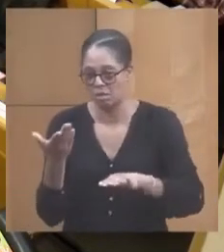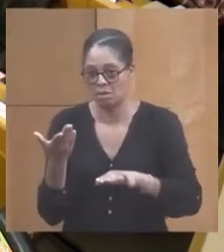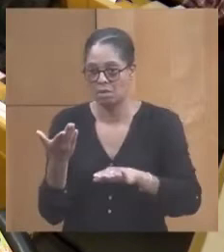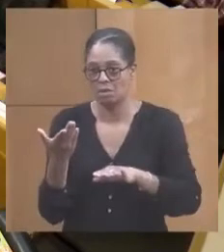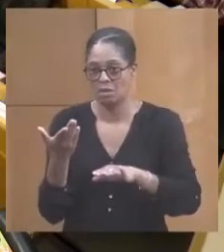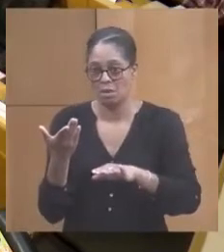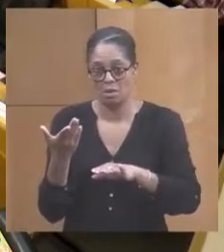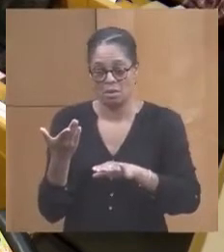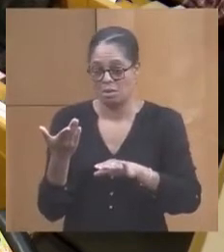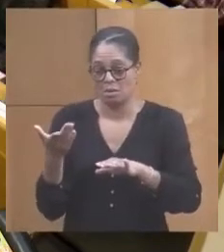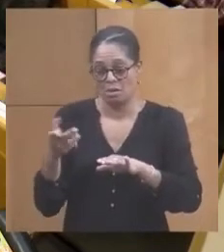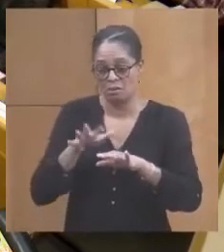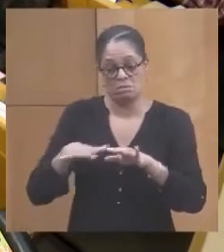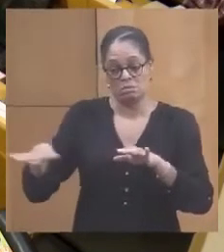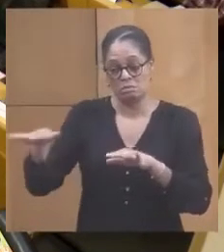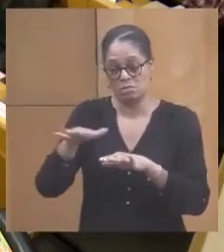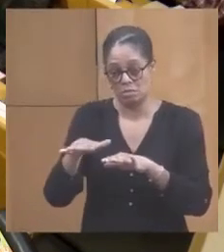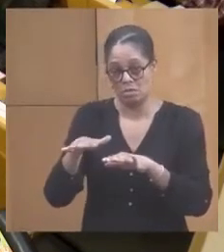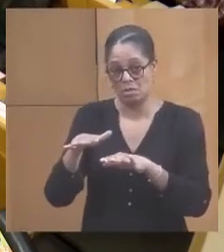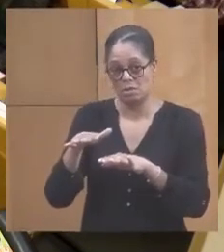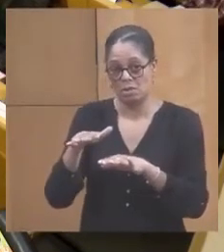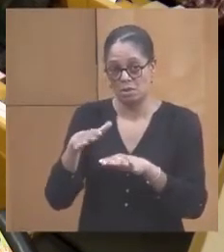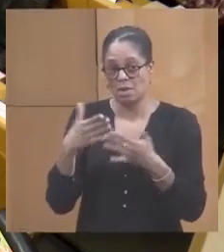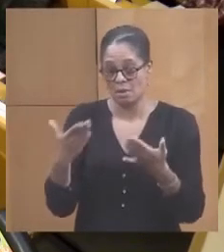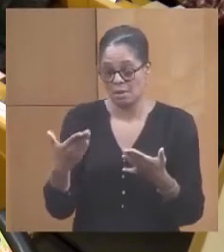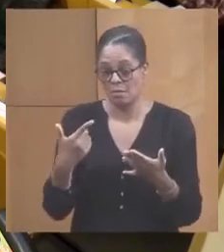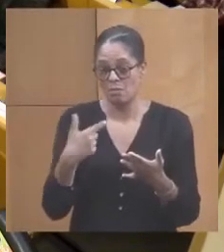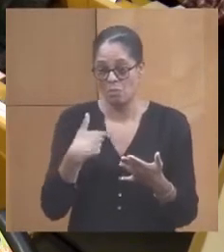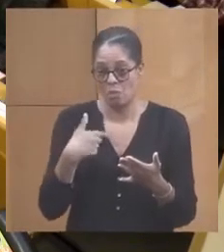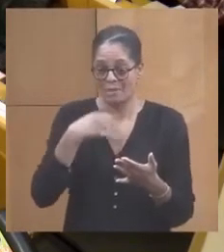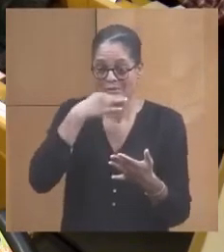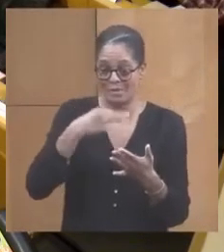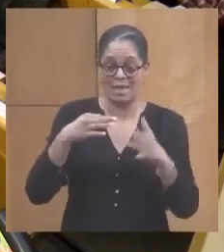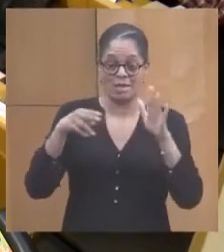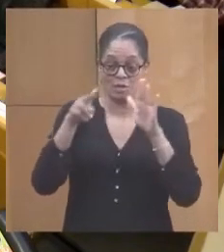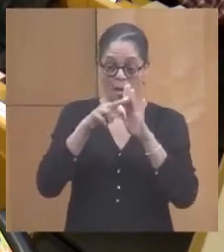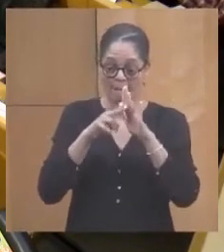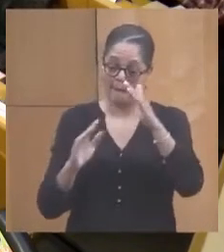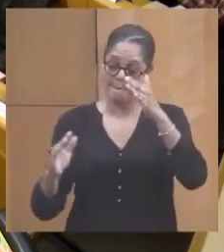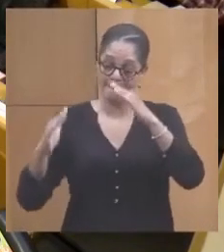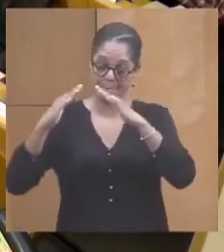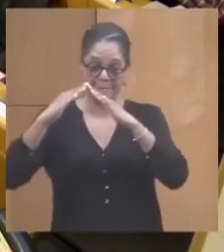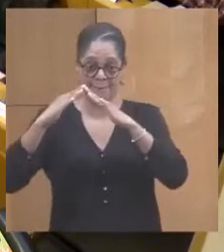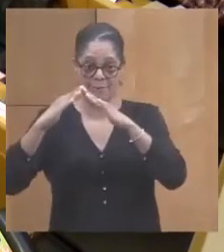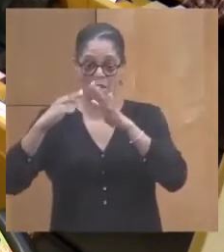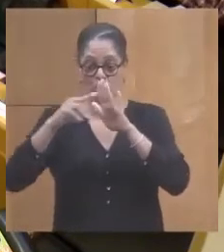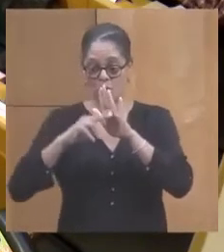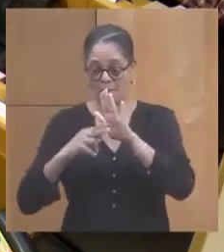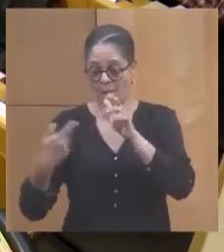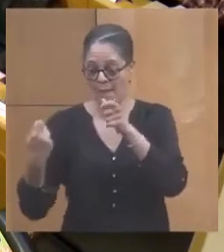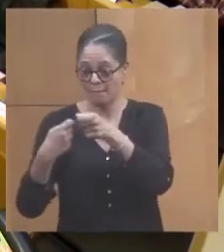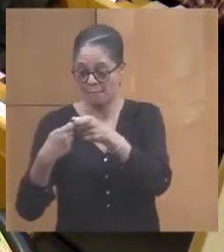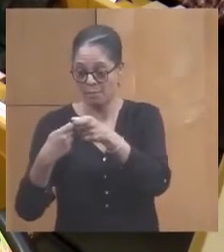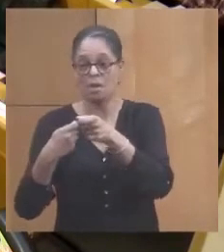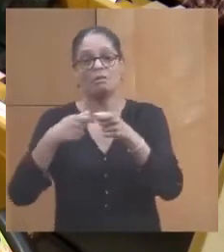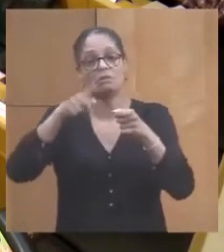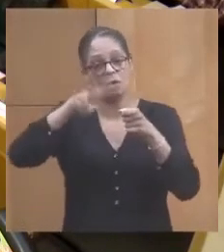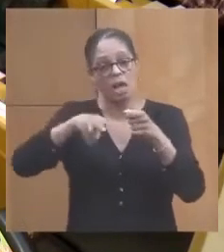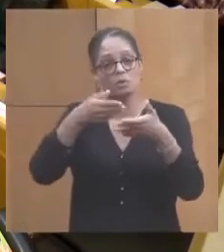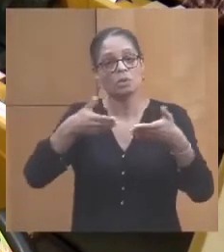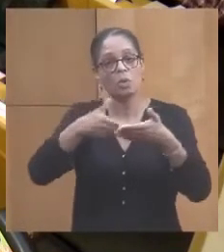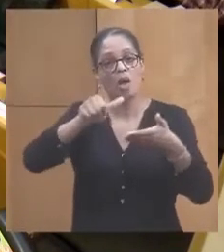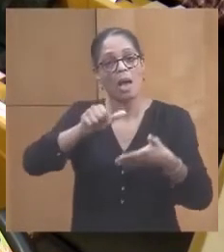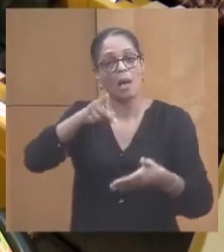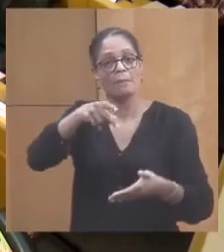semble, d'après ce que je viens de vous dire, que la mise au nombre de ces abris, même si nous sommes dans un apite, pas dans un